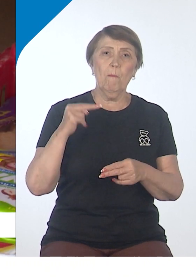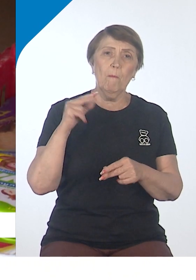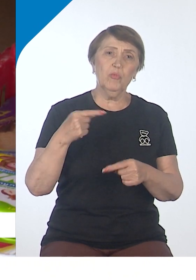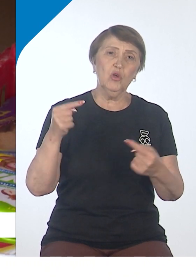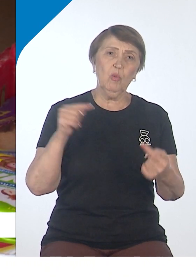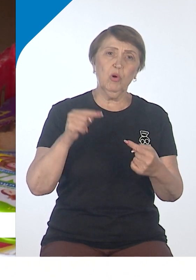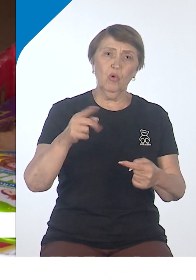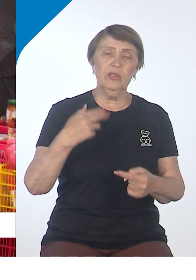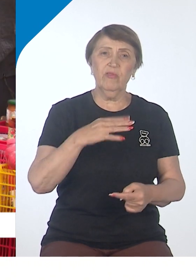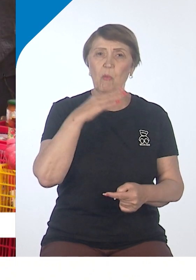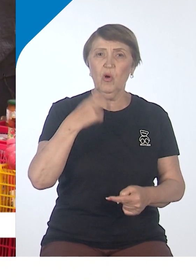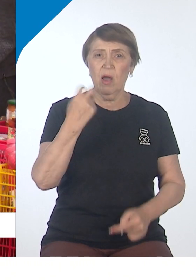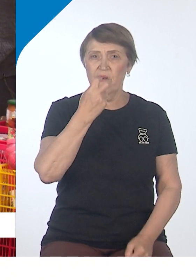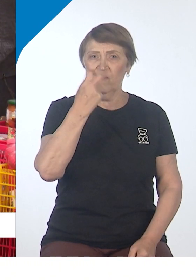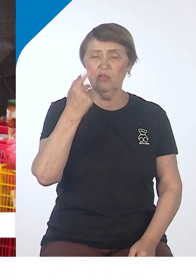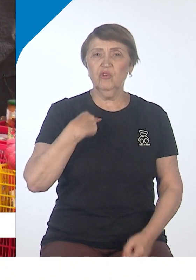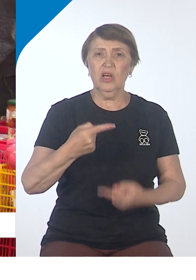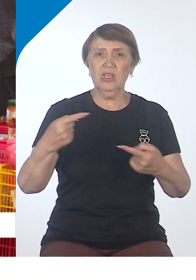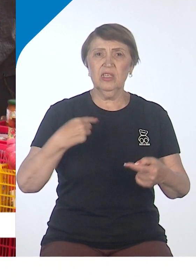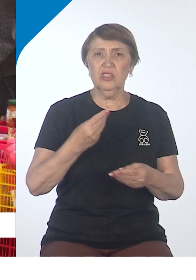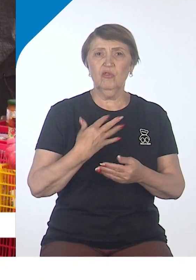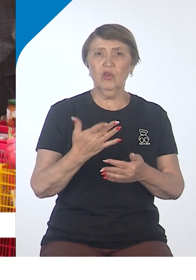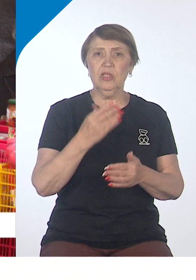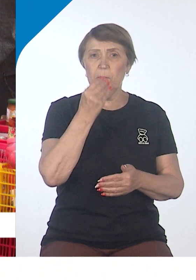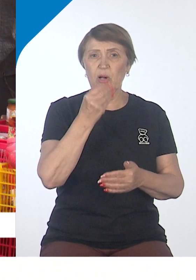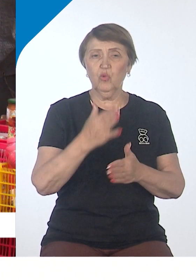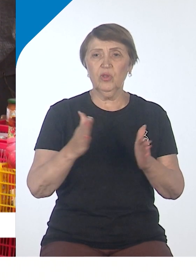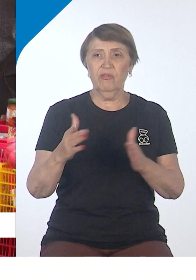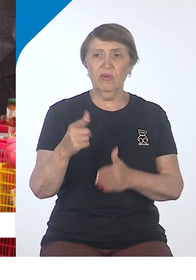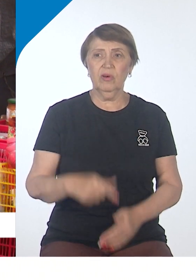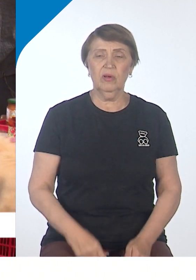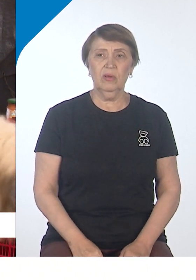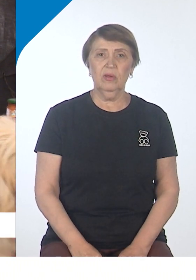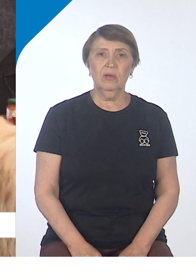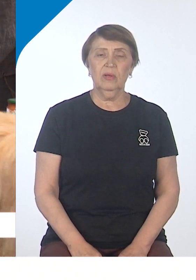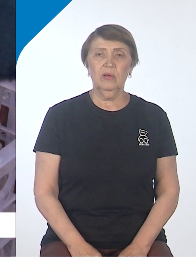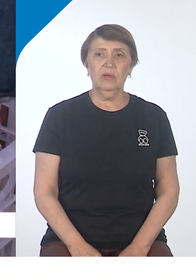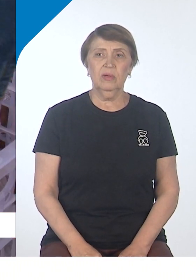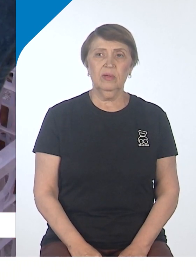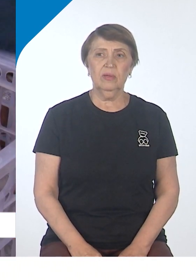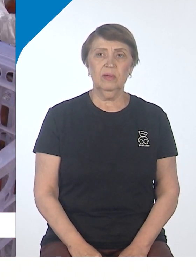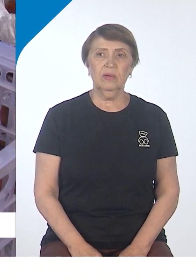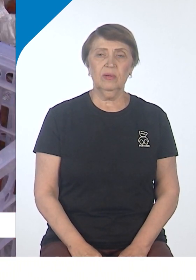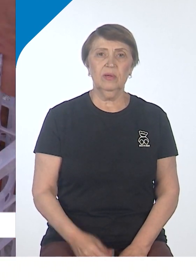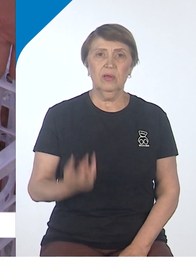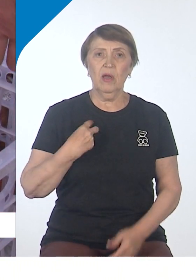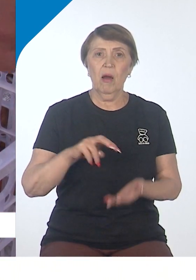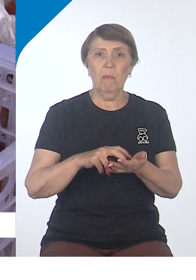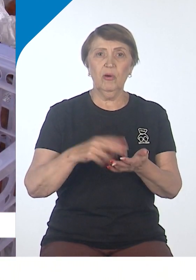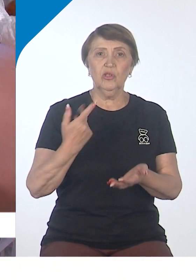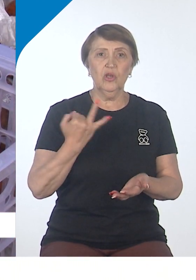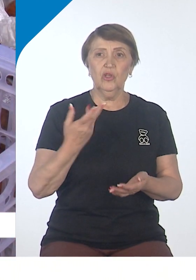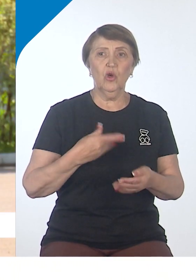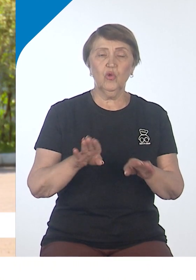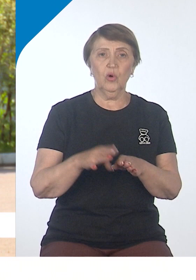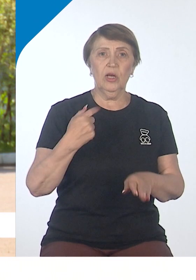Возле него всегда много бездомных собак, которые чувствуют себя хозяевами и терроризируют людей и зимой, и летом. Я боюсь. И не только